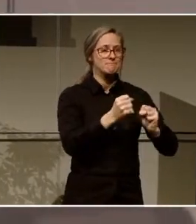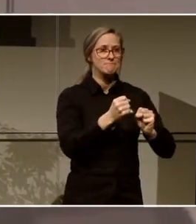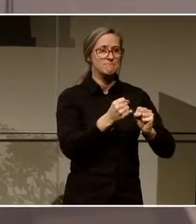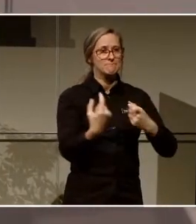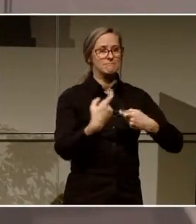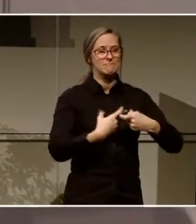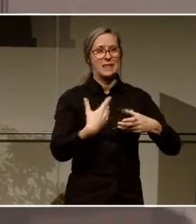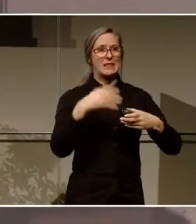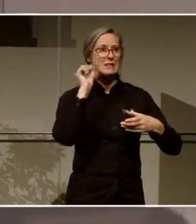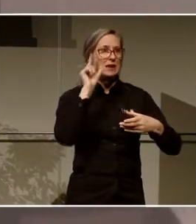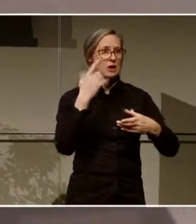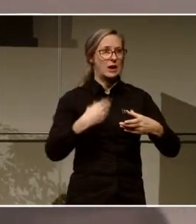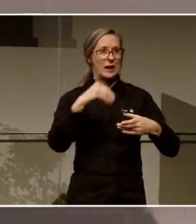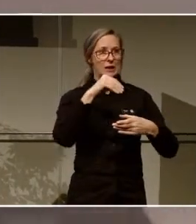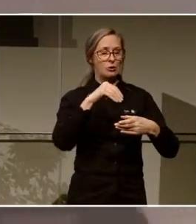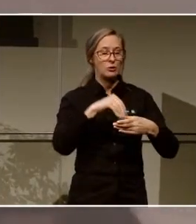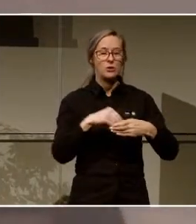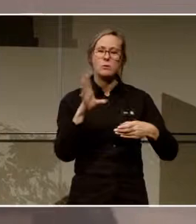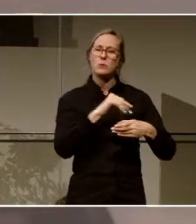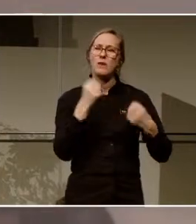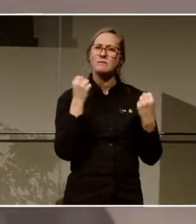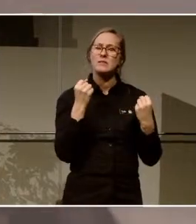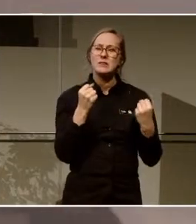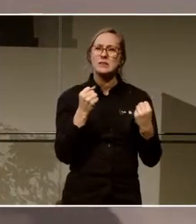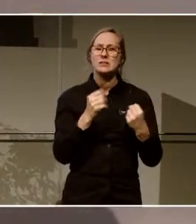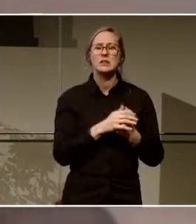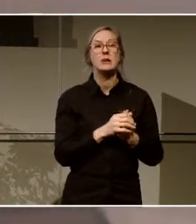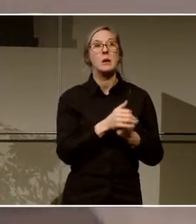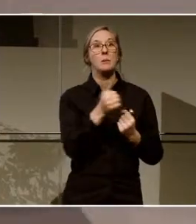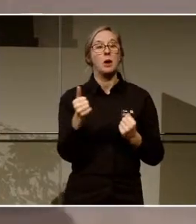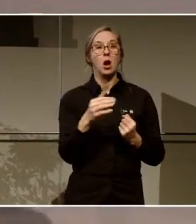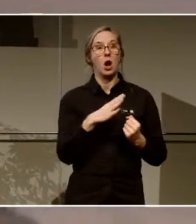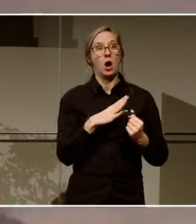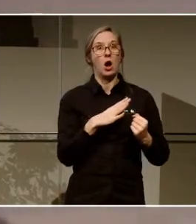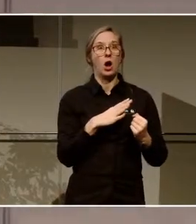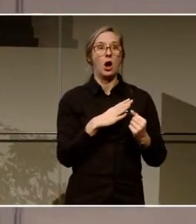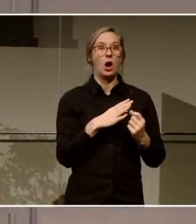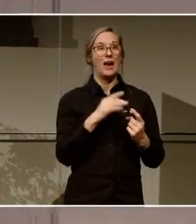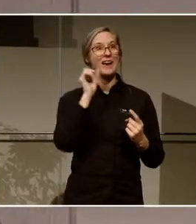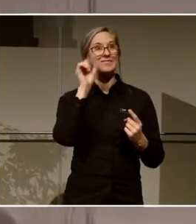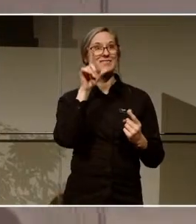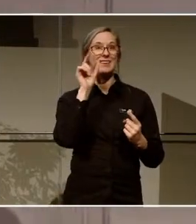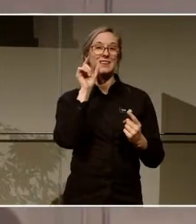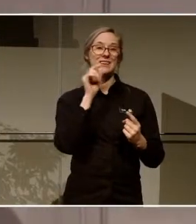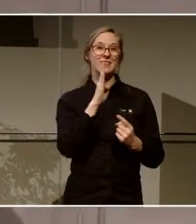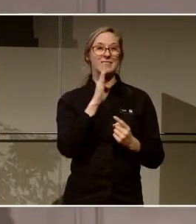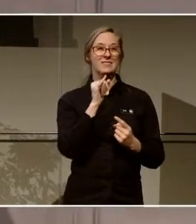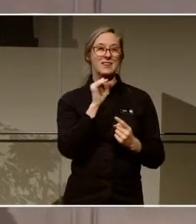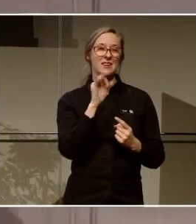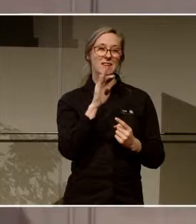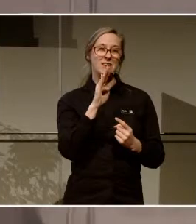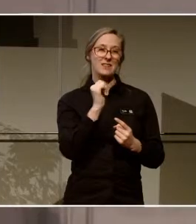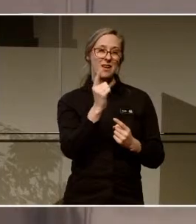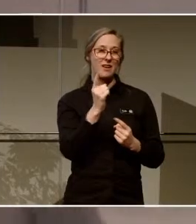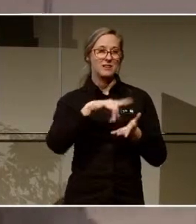Och det är väldigt viktigt just det här att det räcker inte med att ha ett Digidel Center på biblioteket. Utan vi